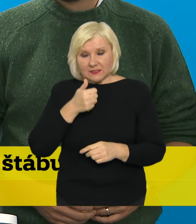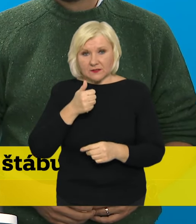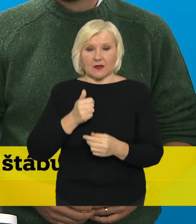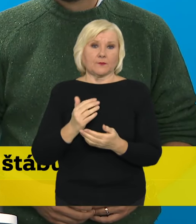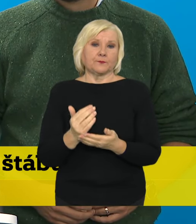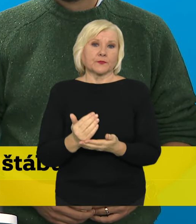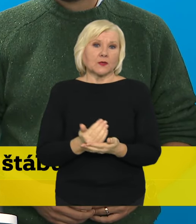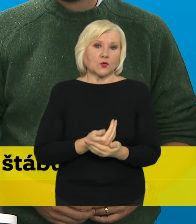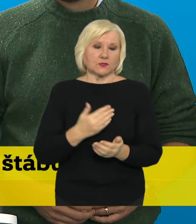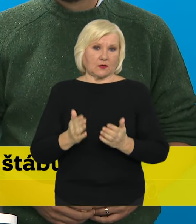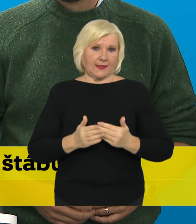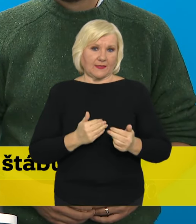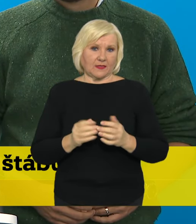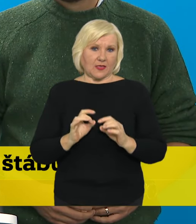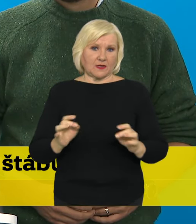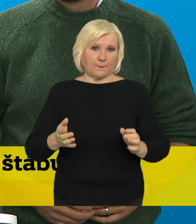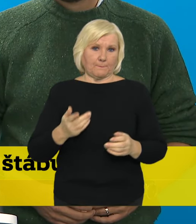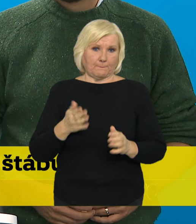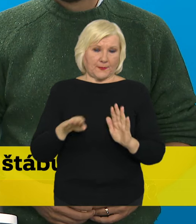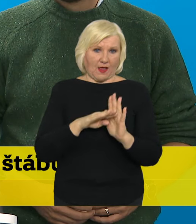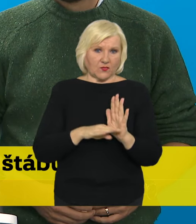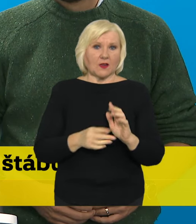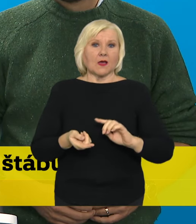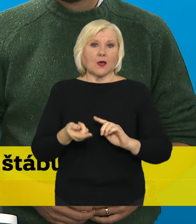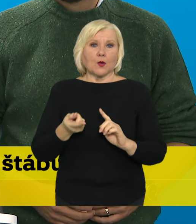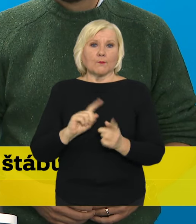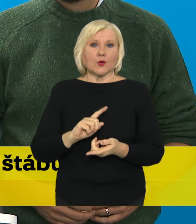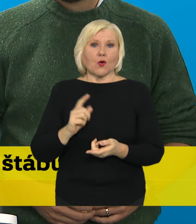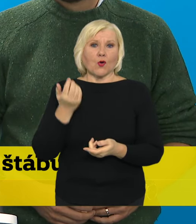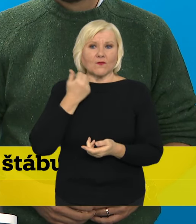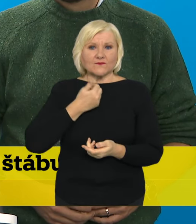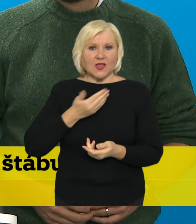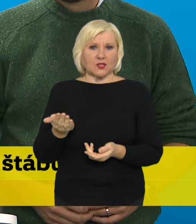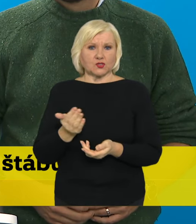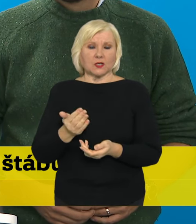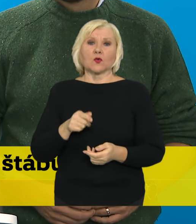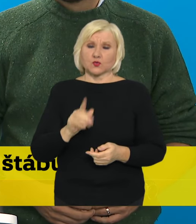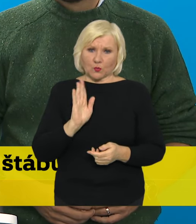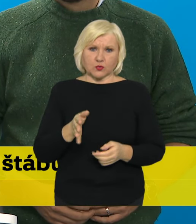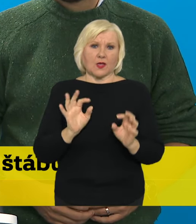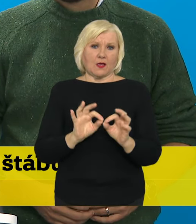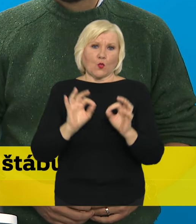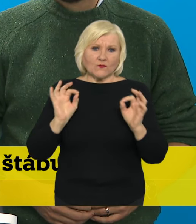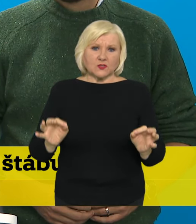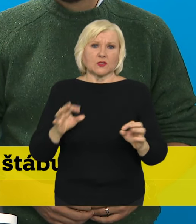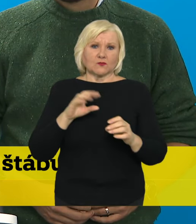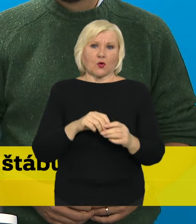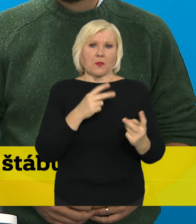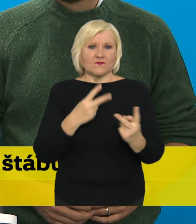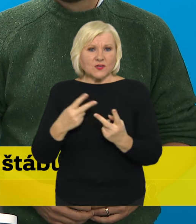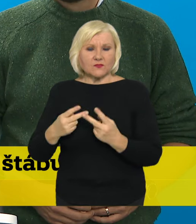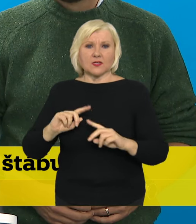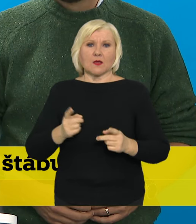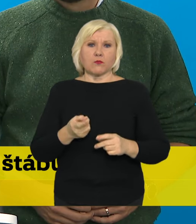hygienická pravidla pro veřejnost. Ty logicky budou zveřejněna na lokálních webech, na webech